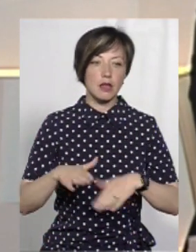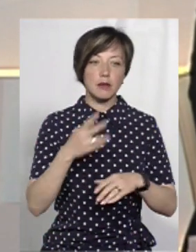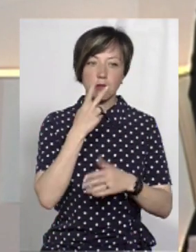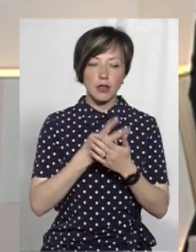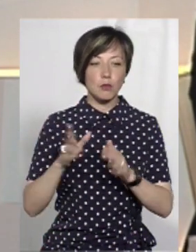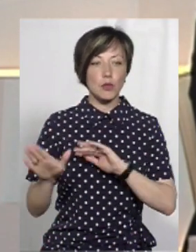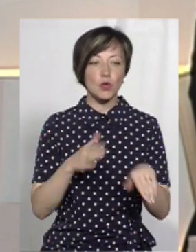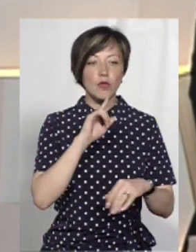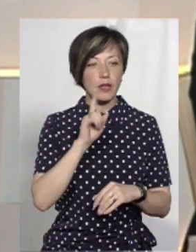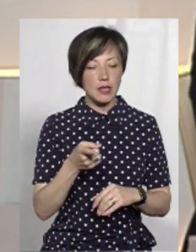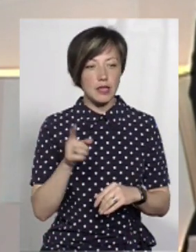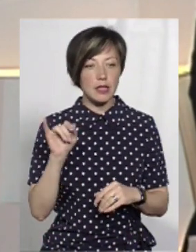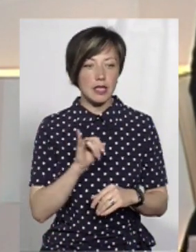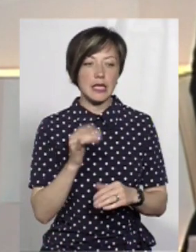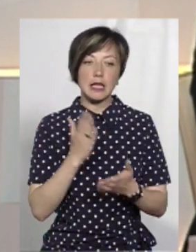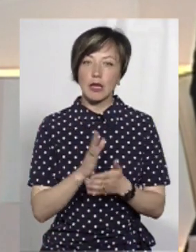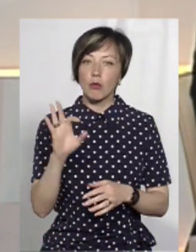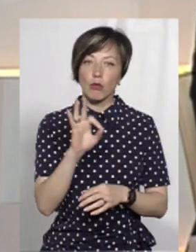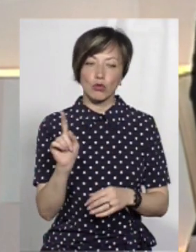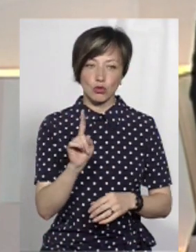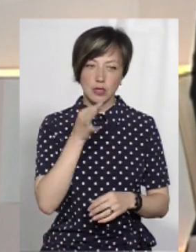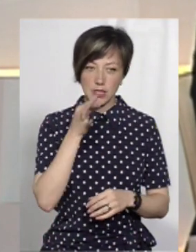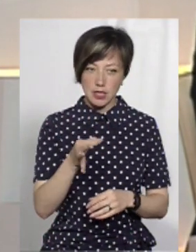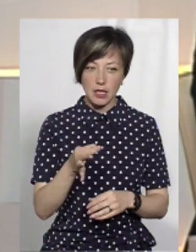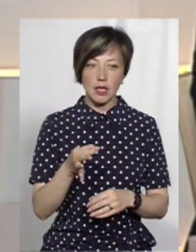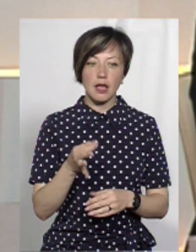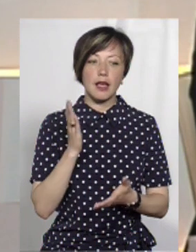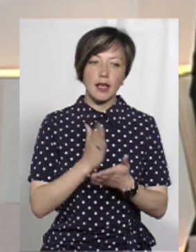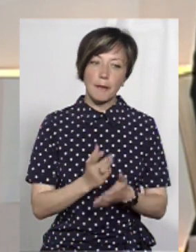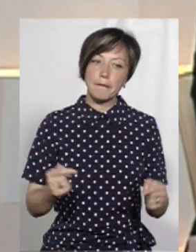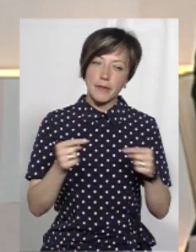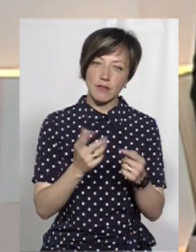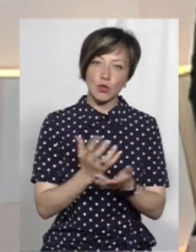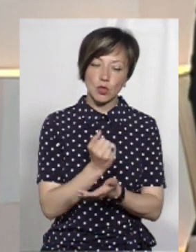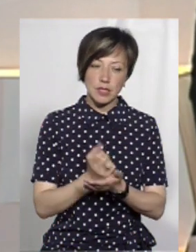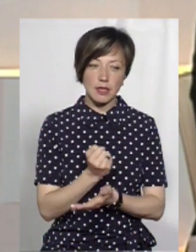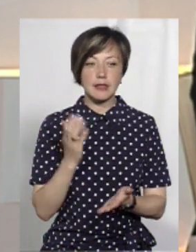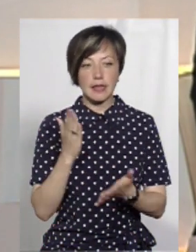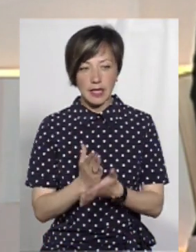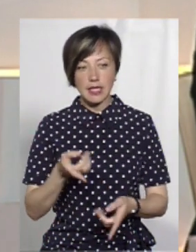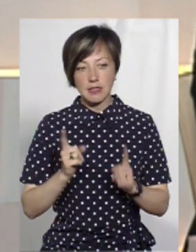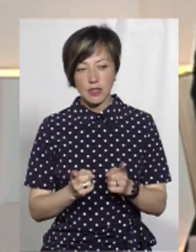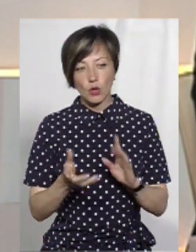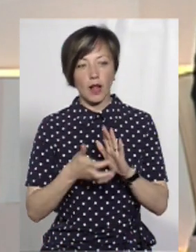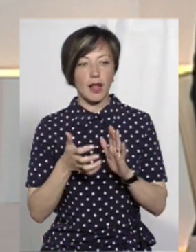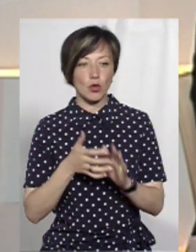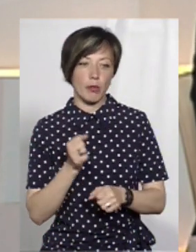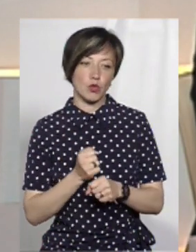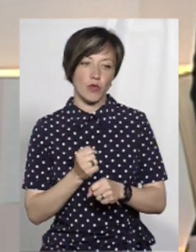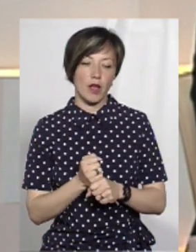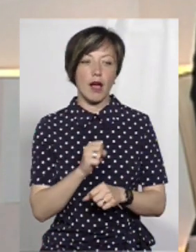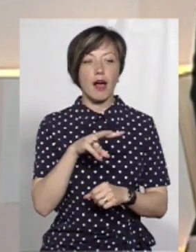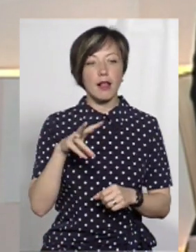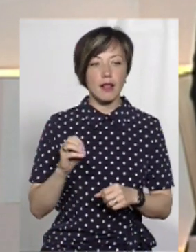Минув рік, і є про що сказати. Є певні досягнення, є, звісно, і певні недопрацювання.